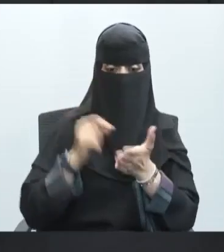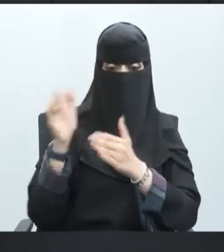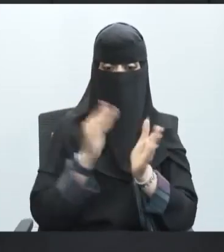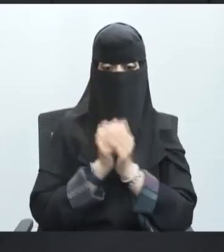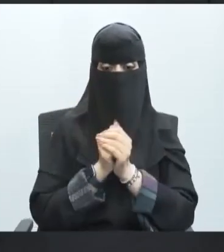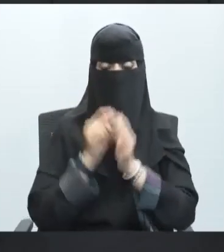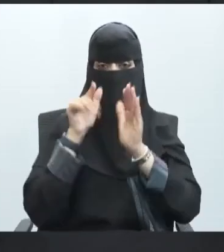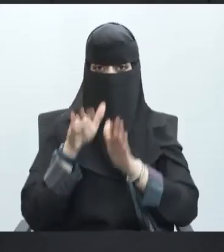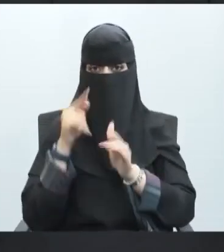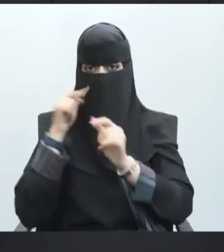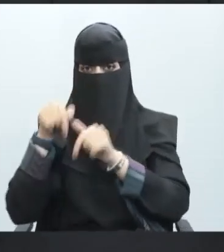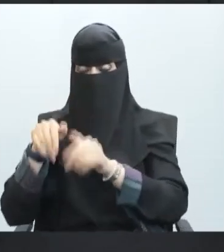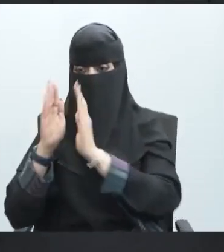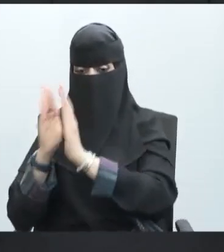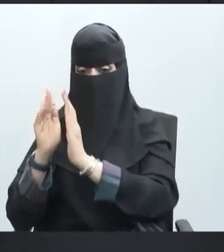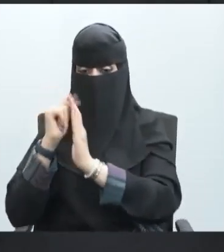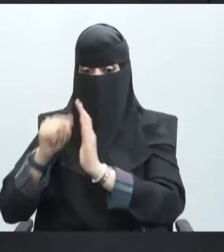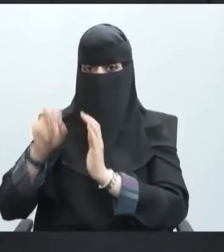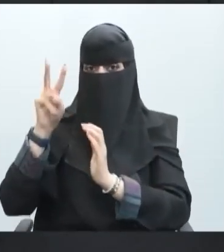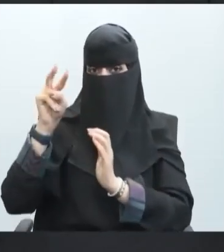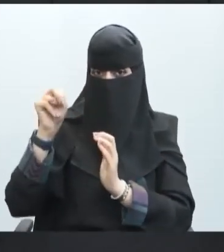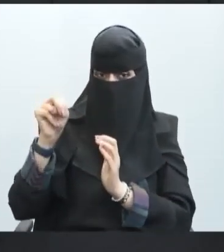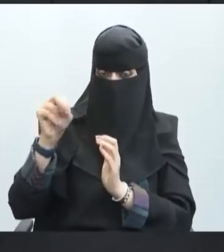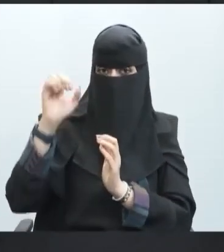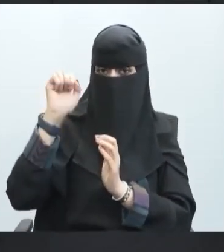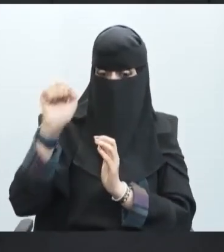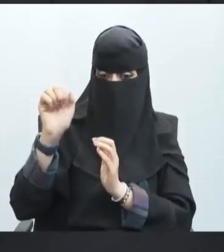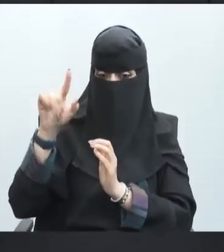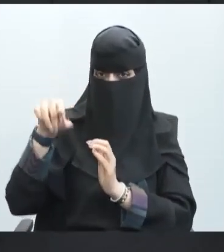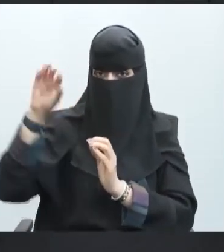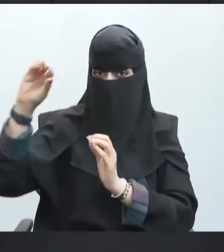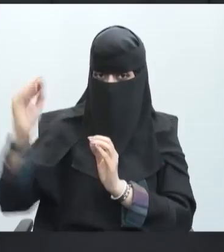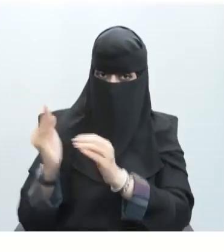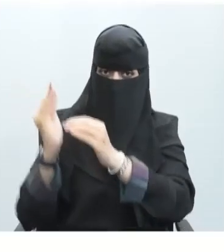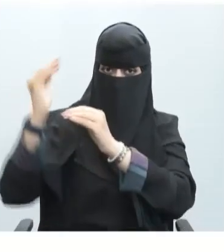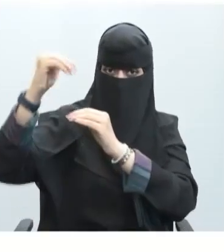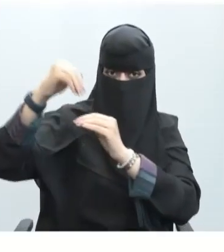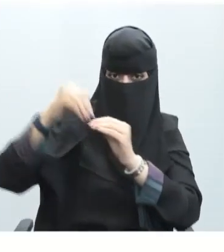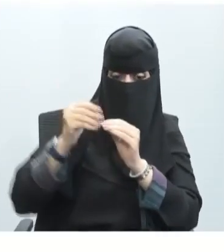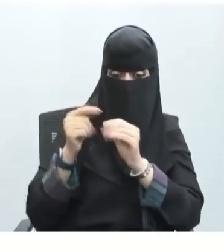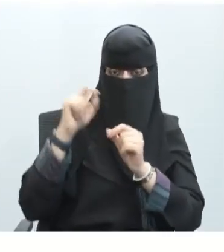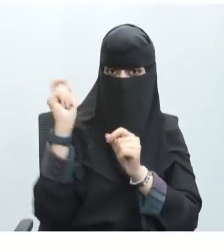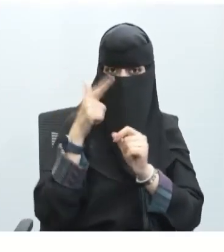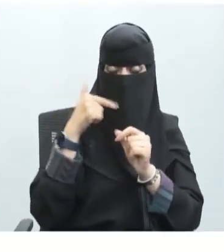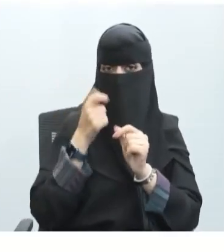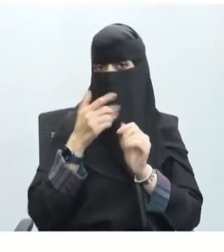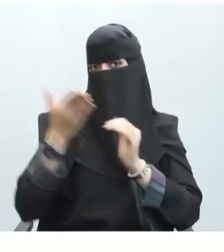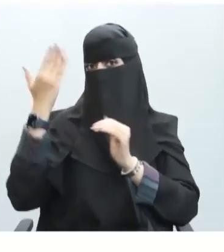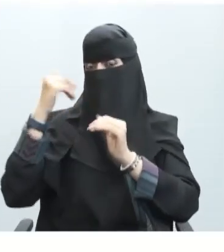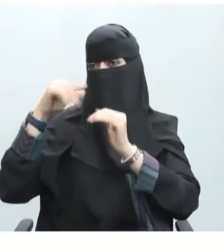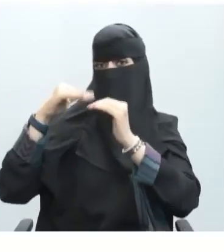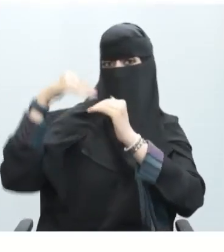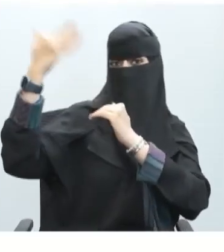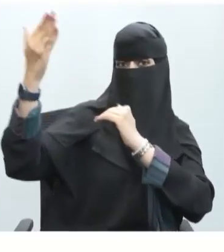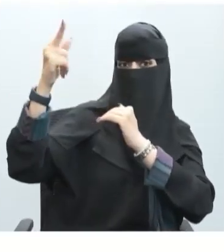هذه أيونات الصوديوم مثل ما ذكرنا تدخل أيونات الصوديوم سريعا إلى داخل الخلية بعدما كانت خارج